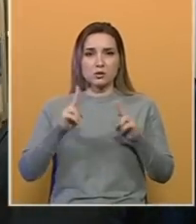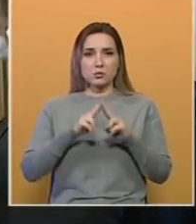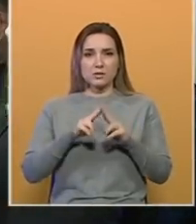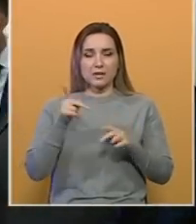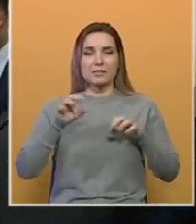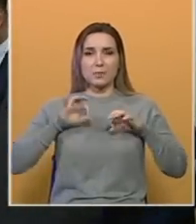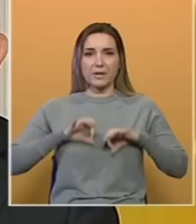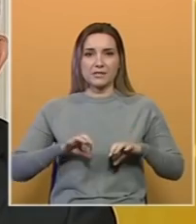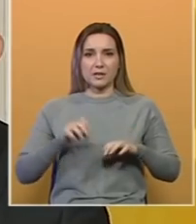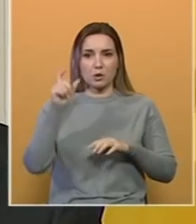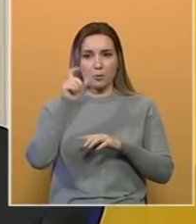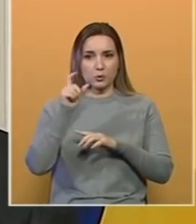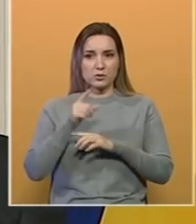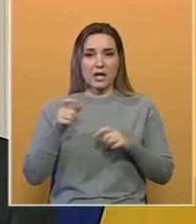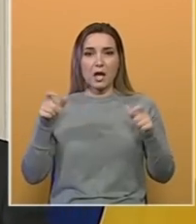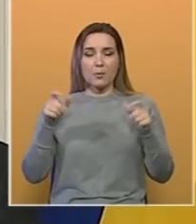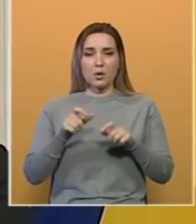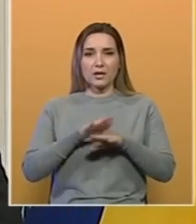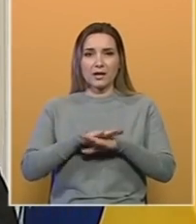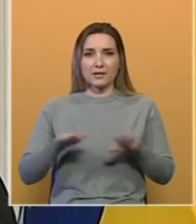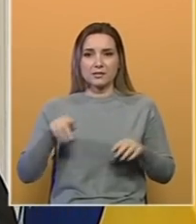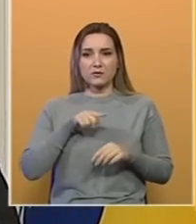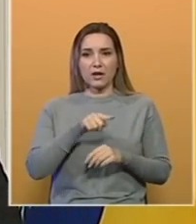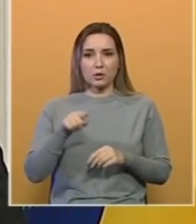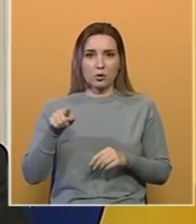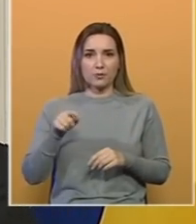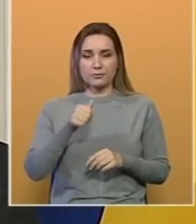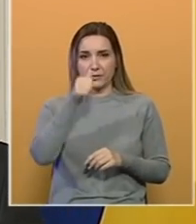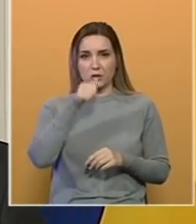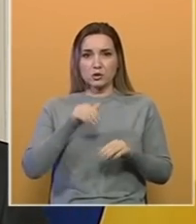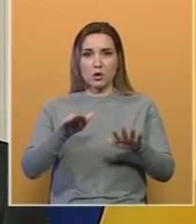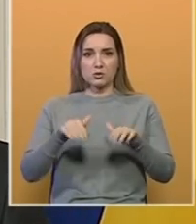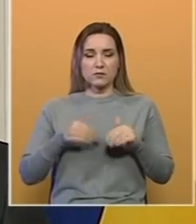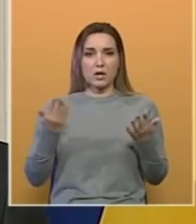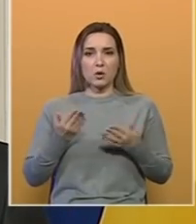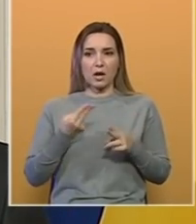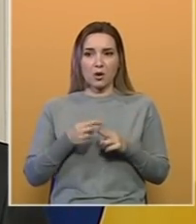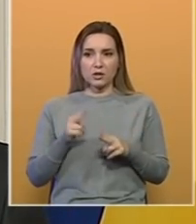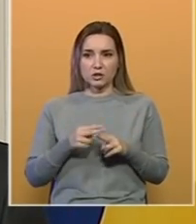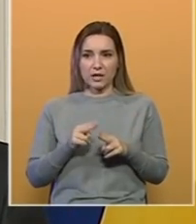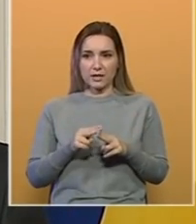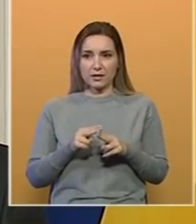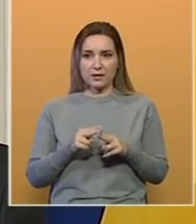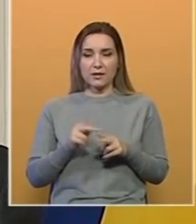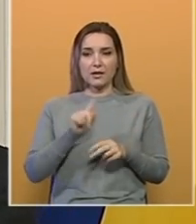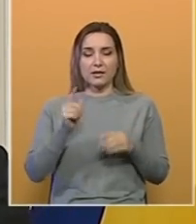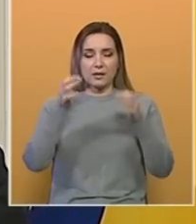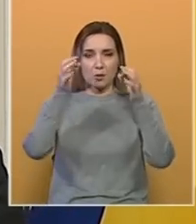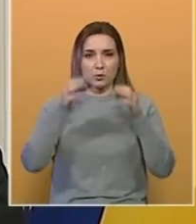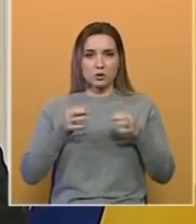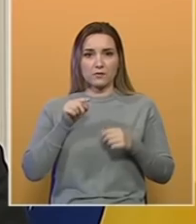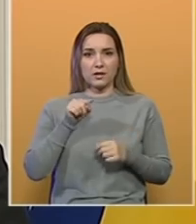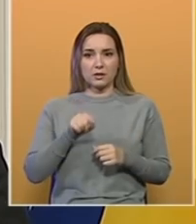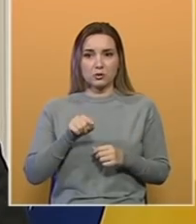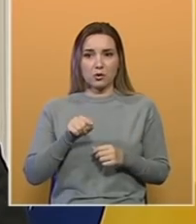sa predsjednikom Turske. Blokirati sve to što je usvojeno kao rješenje i ne poštavati to